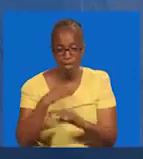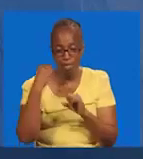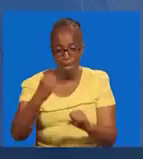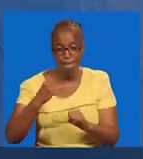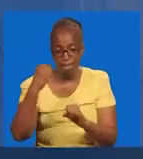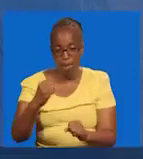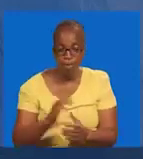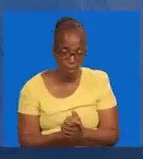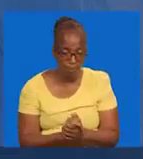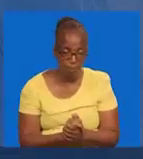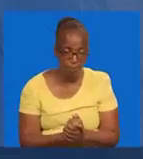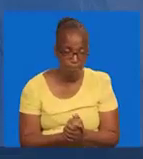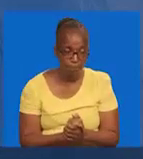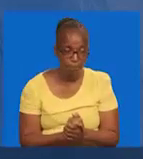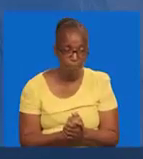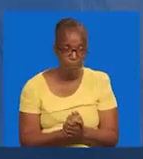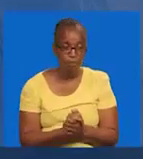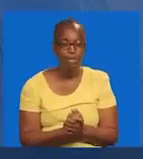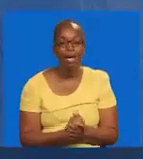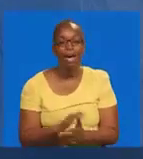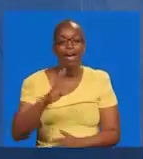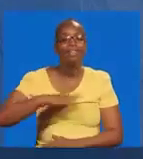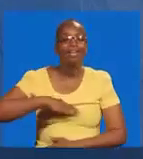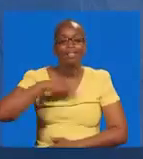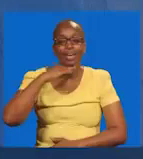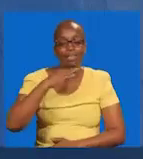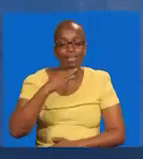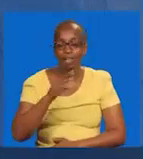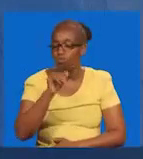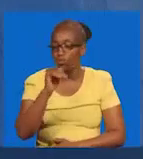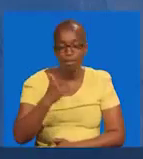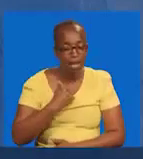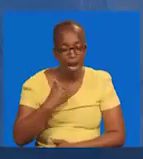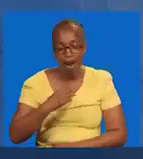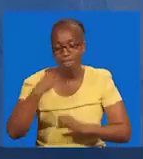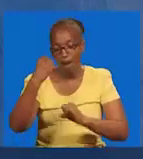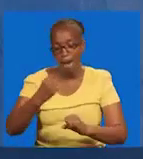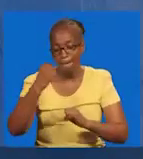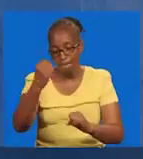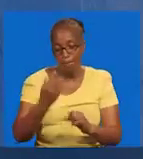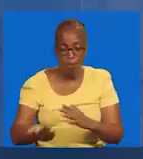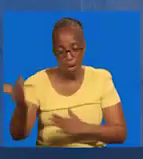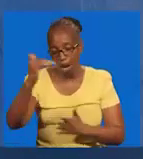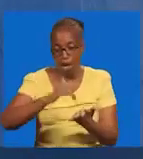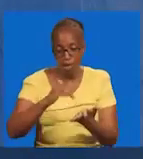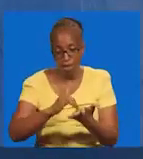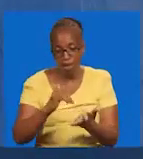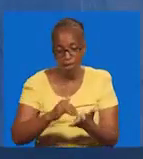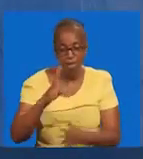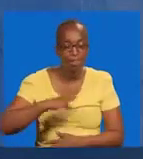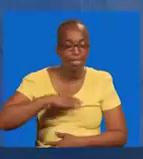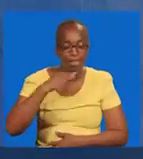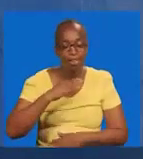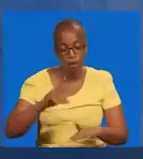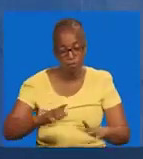mamulaka. Yule alie shinda kifo. Kwa hivu. Kifo akina nguvu tena. Kifo cha kiroho.